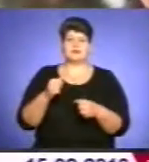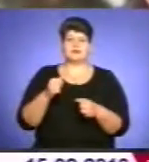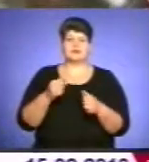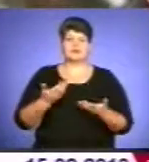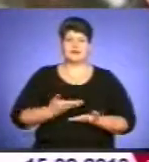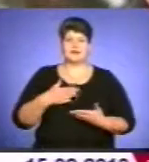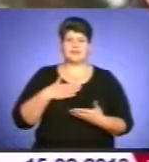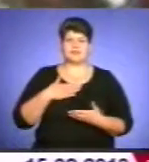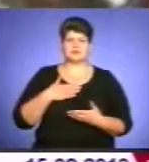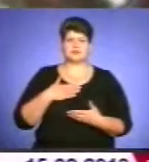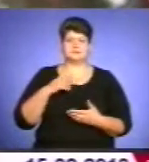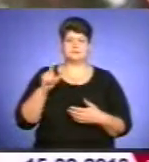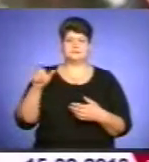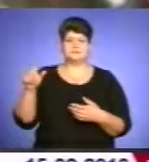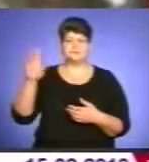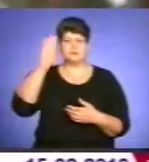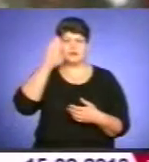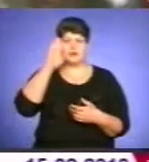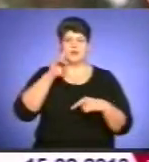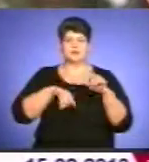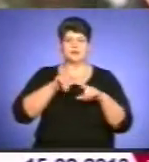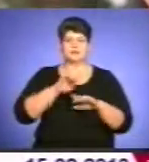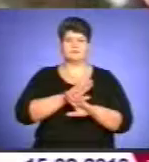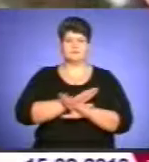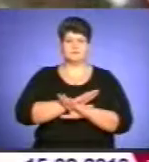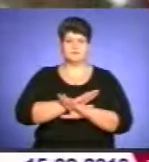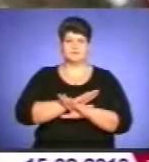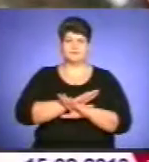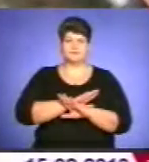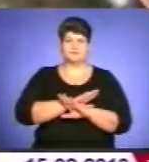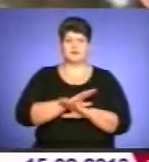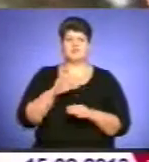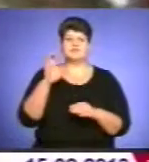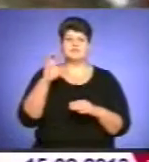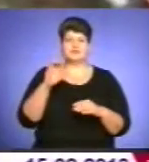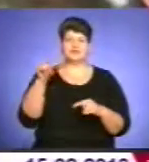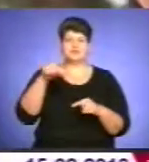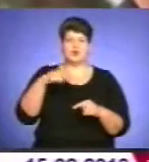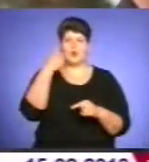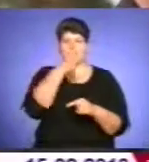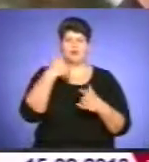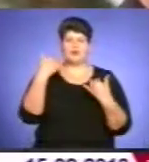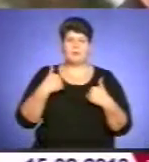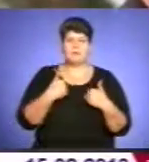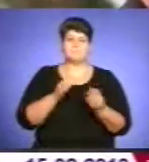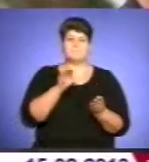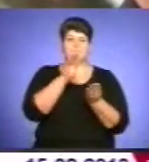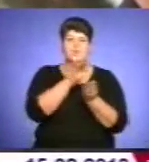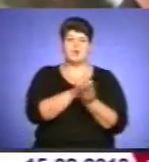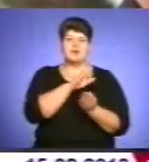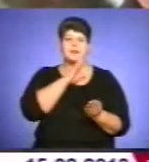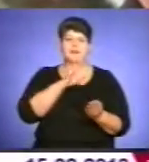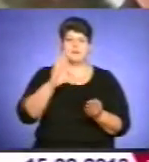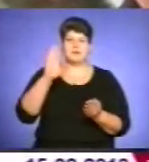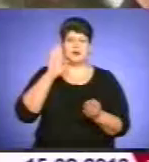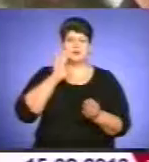побратимів та родин загиблих. Так, в січні цього року ми поховали мати загиблого